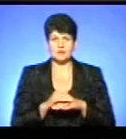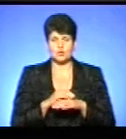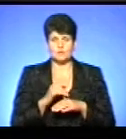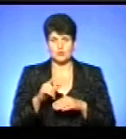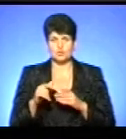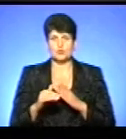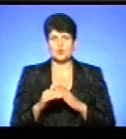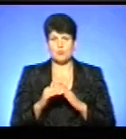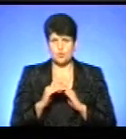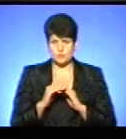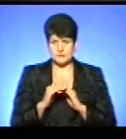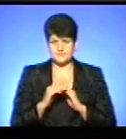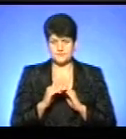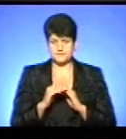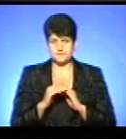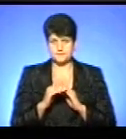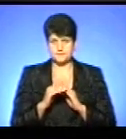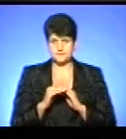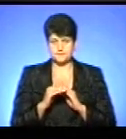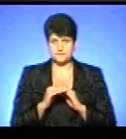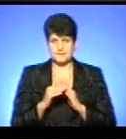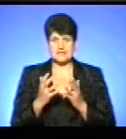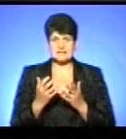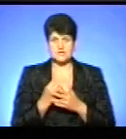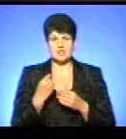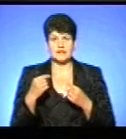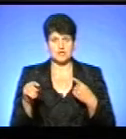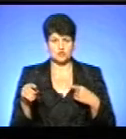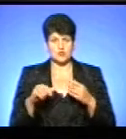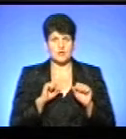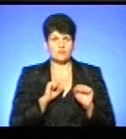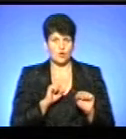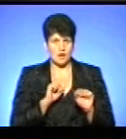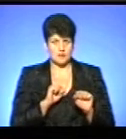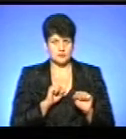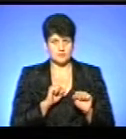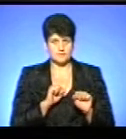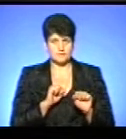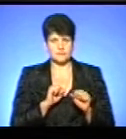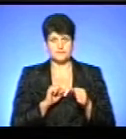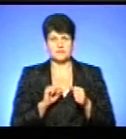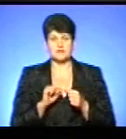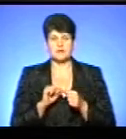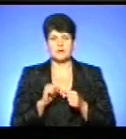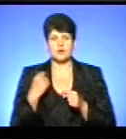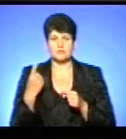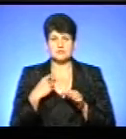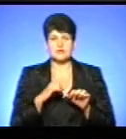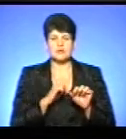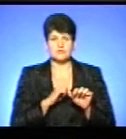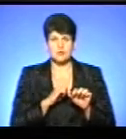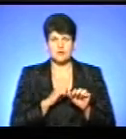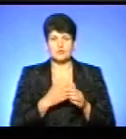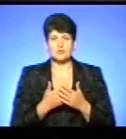допомогли. Скажімо так, знайшла іншого адвоката. Чудопалов Юрій Юрійович, обласний адвокат.